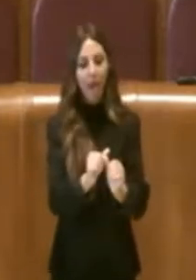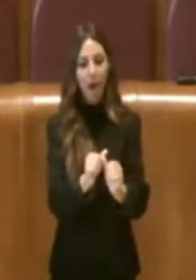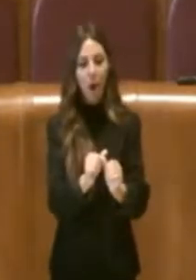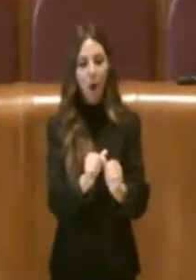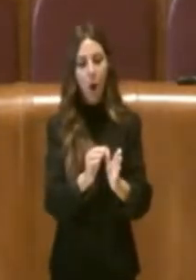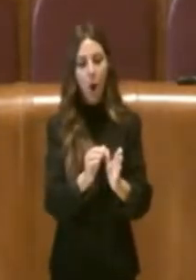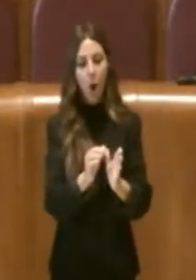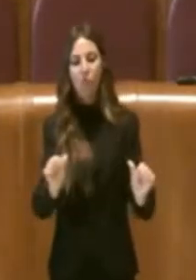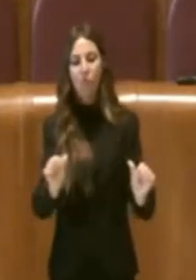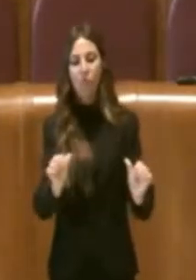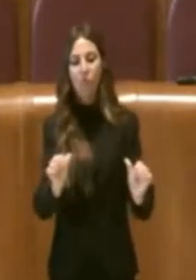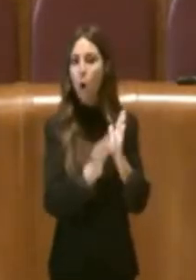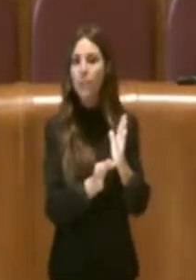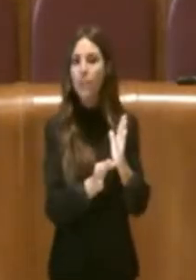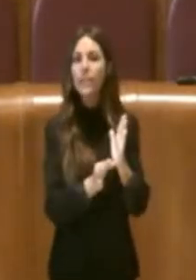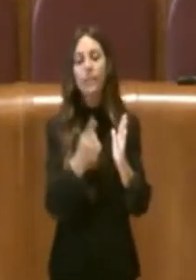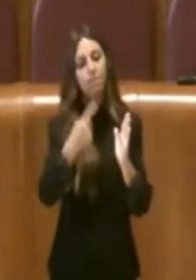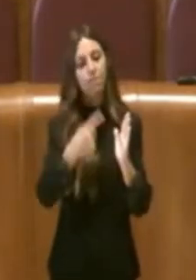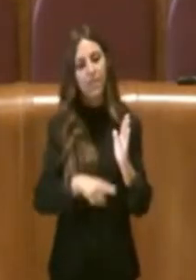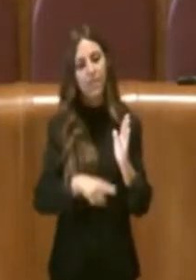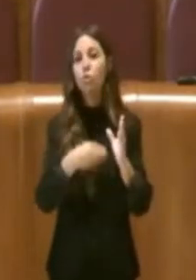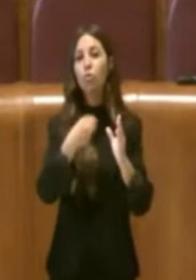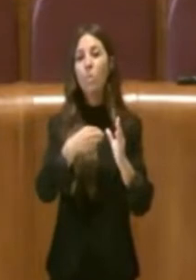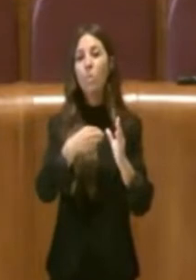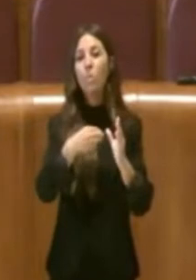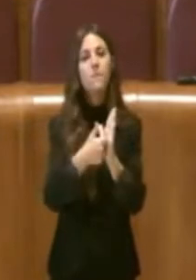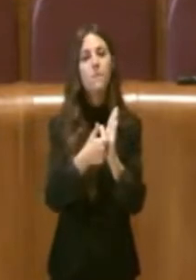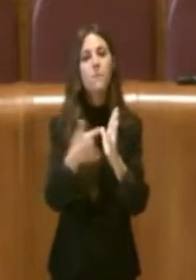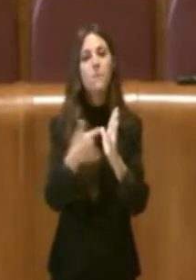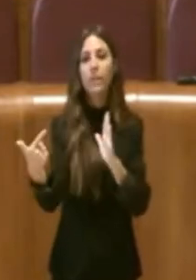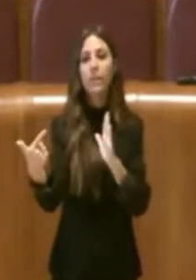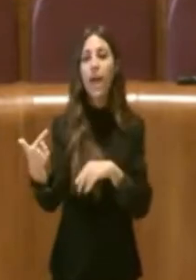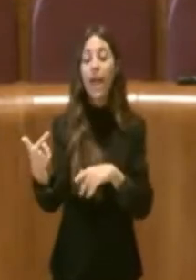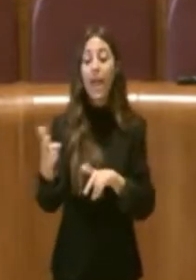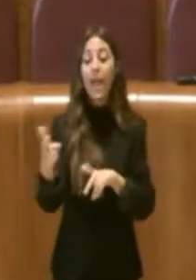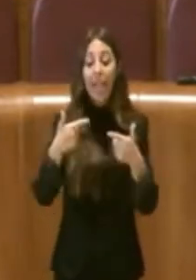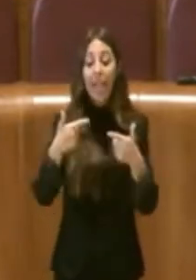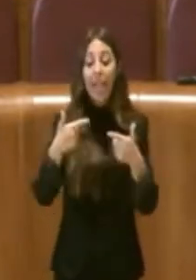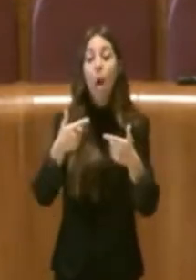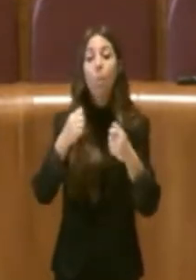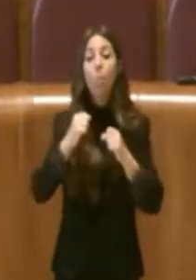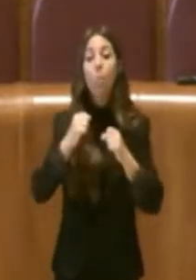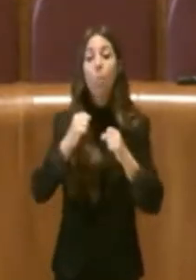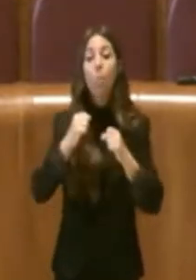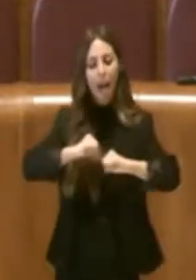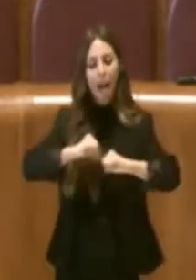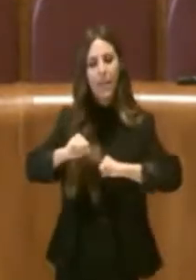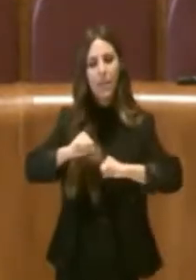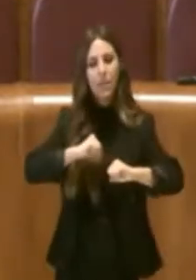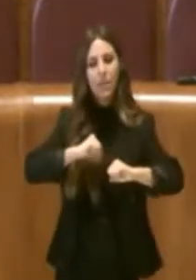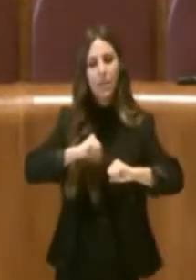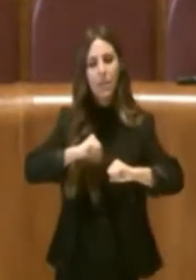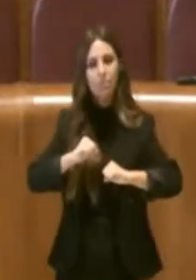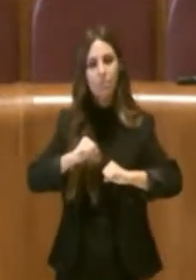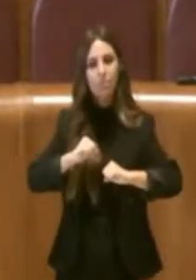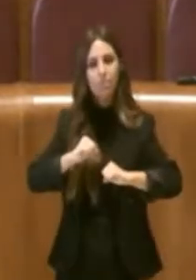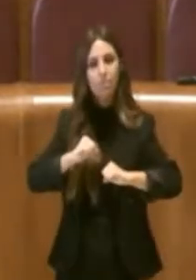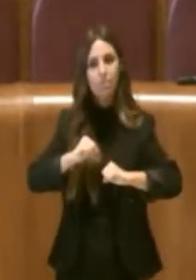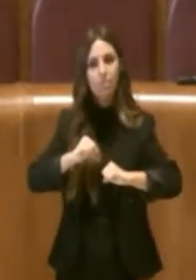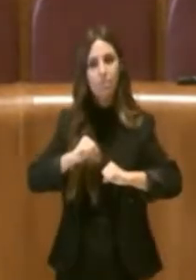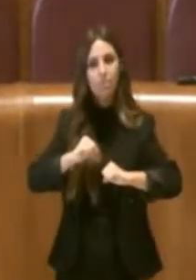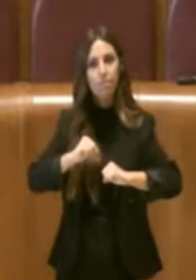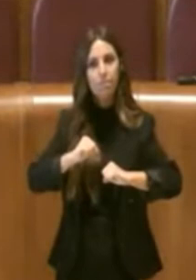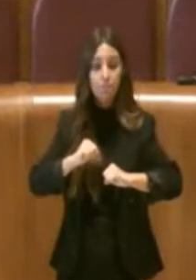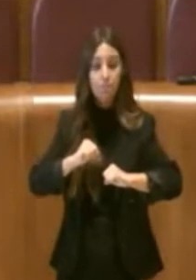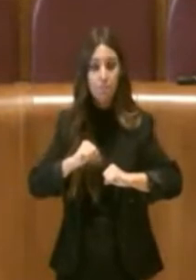degli strumenti principali che consente poi all'amministrazione effettivamente di poter avere o comunque